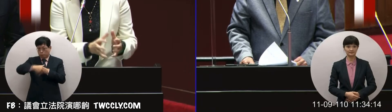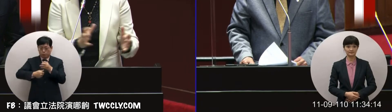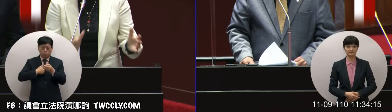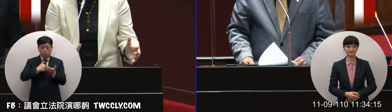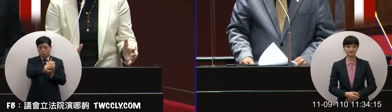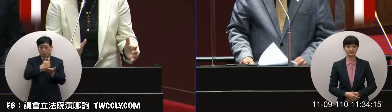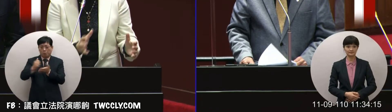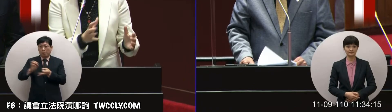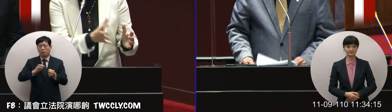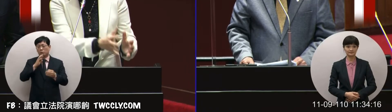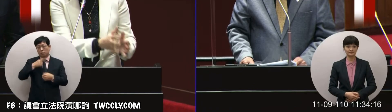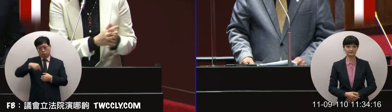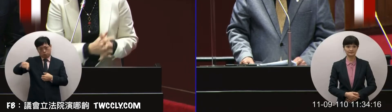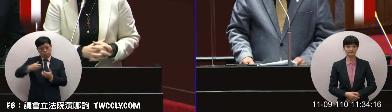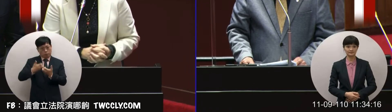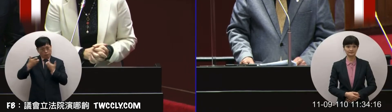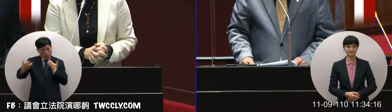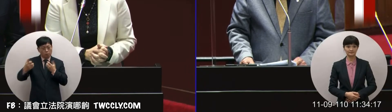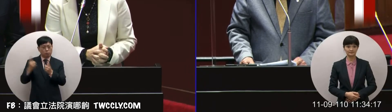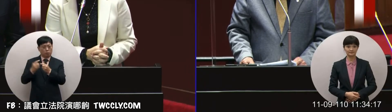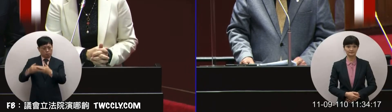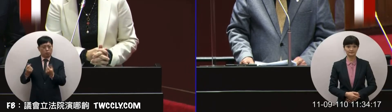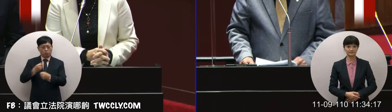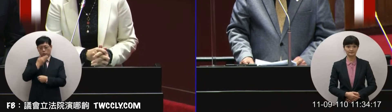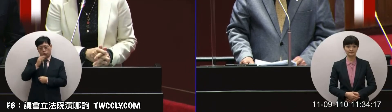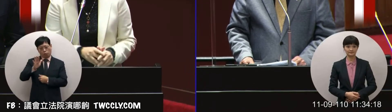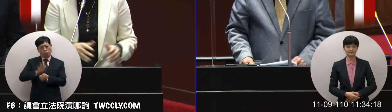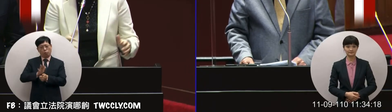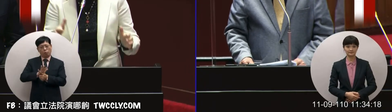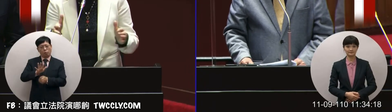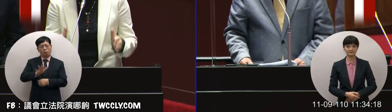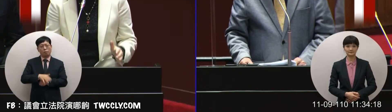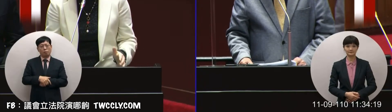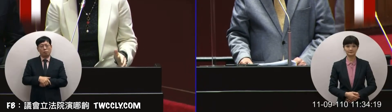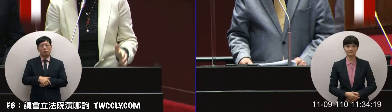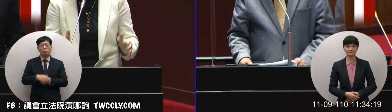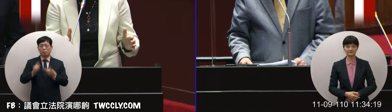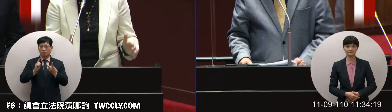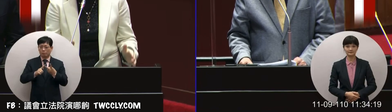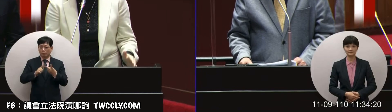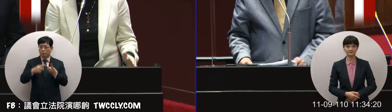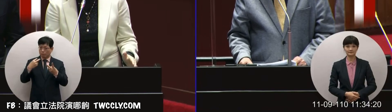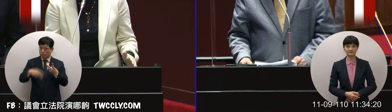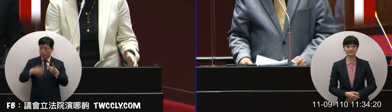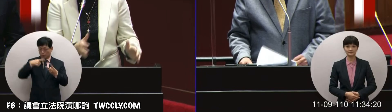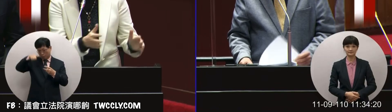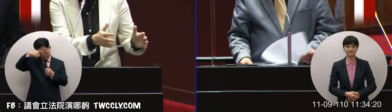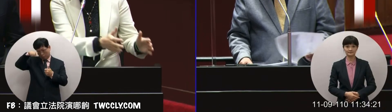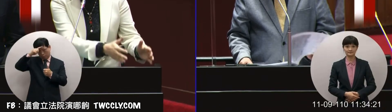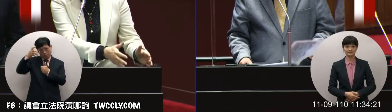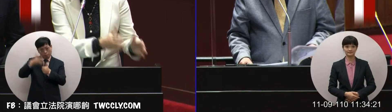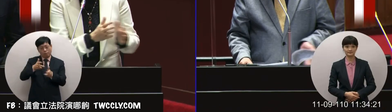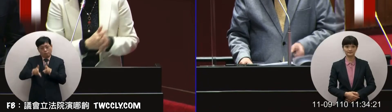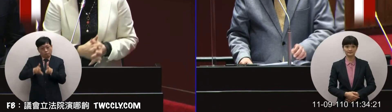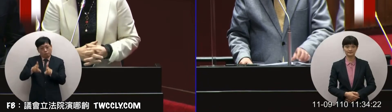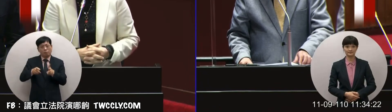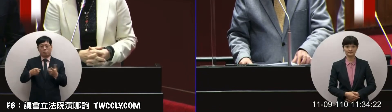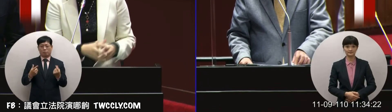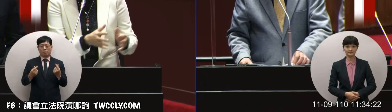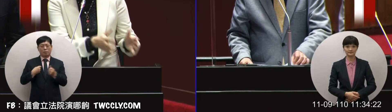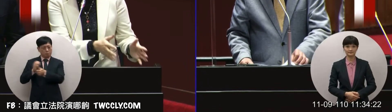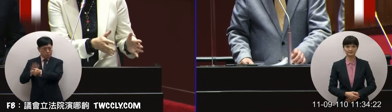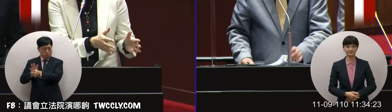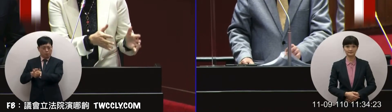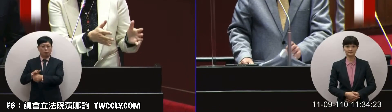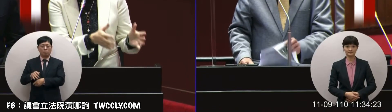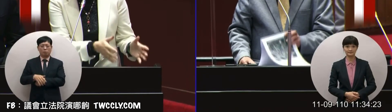兩岸分工其實對中國大陸也是有利的事情另外我們的傳產的部分呢其實也是協助